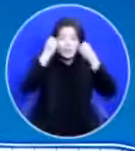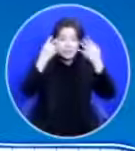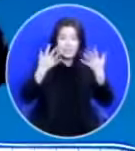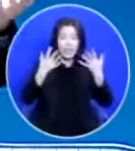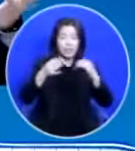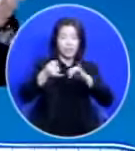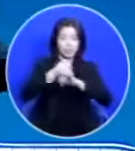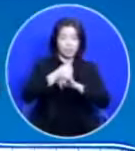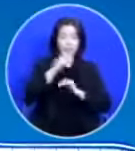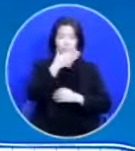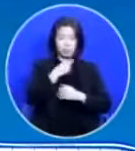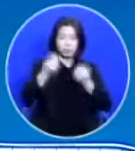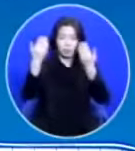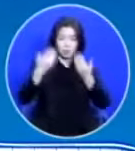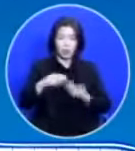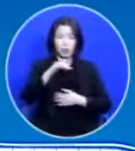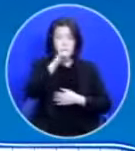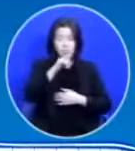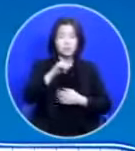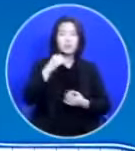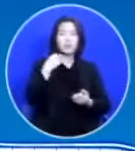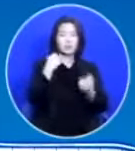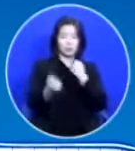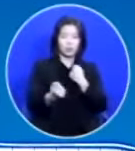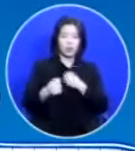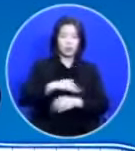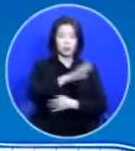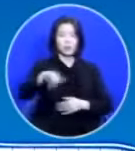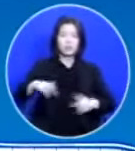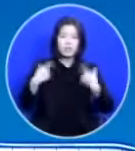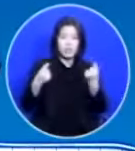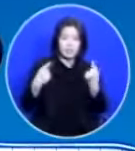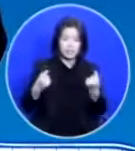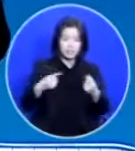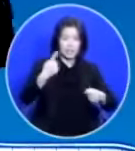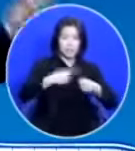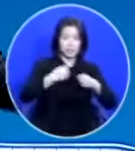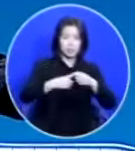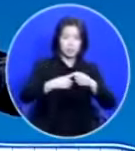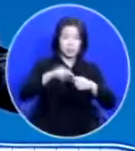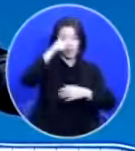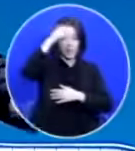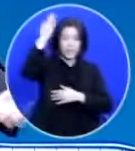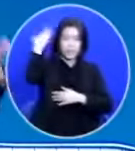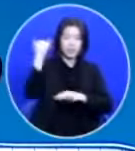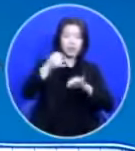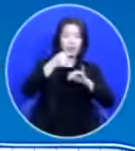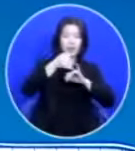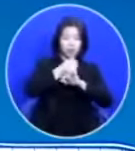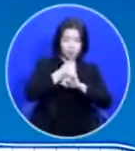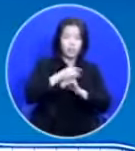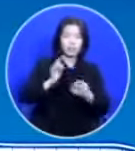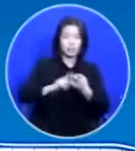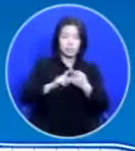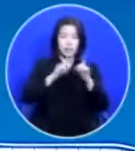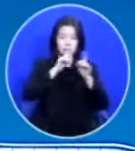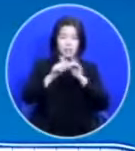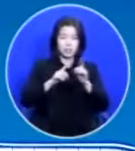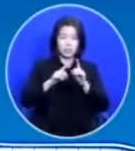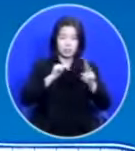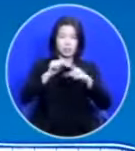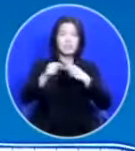축복을 받고 있으면서도 우리는 여전히 첫 번째 옛 언약대로만 말씀을 해석하는